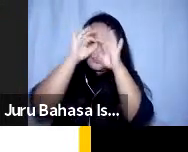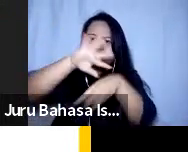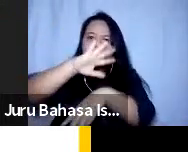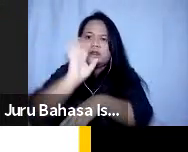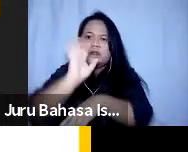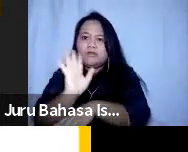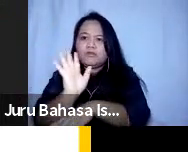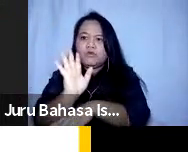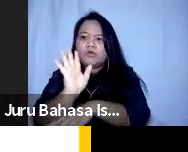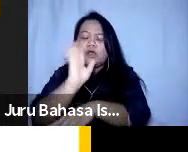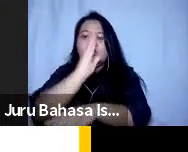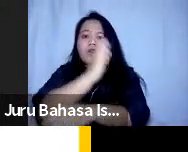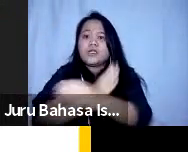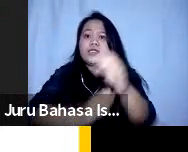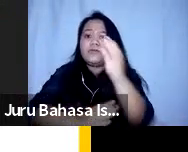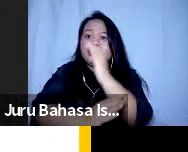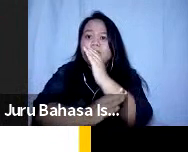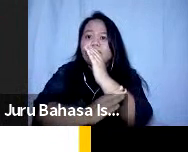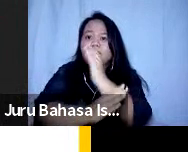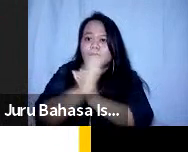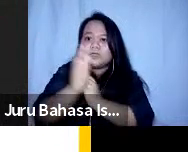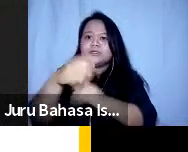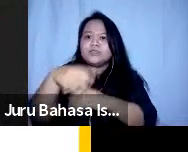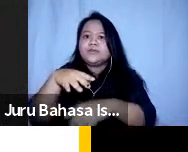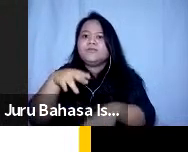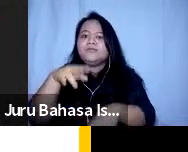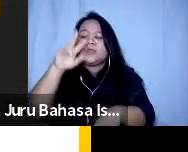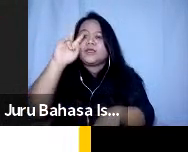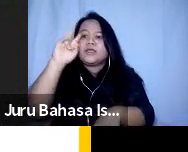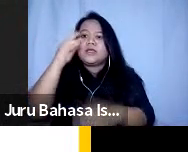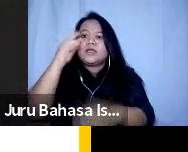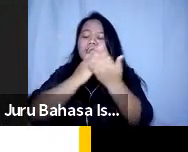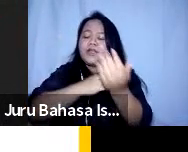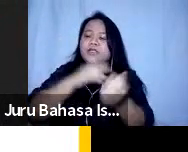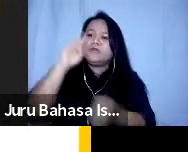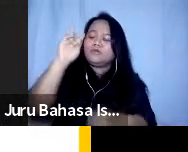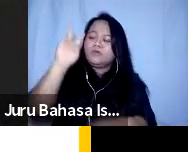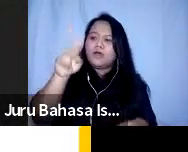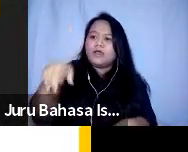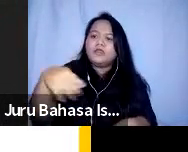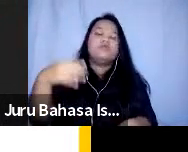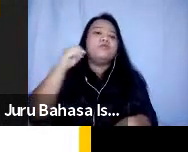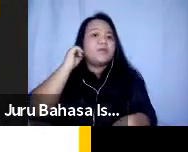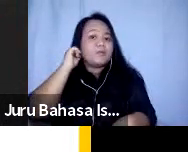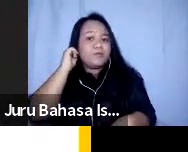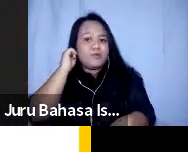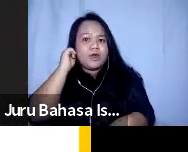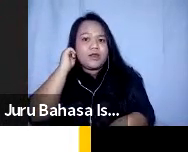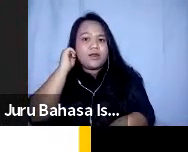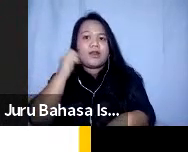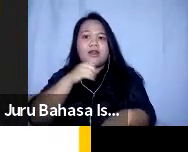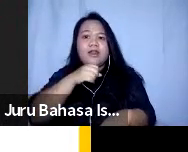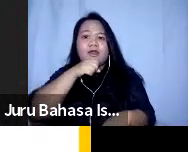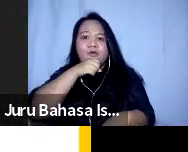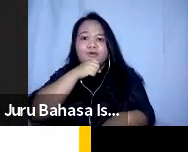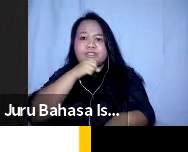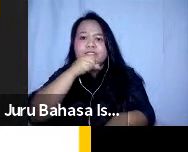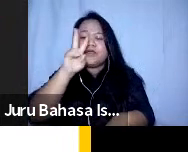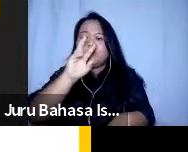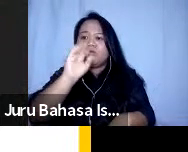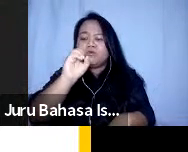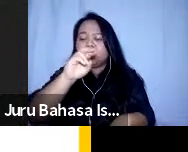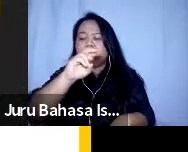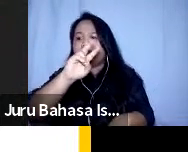penyandang disabilitas kemudian syarat yang kedua adalah perempuan usianya antara 20